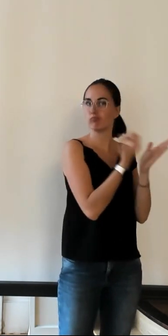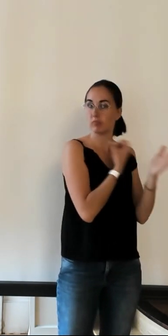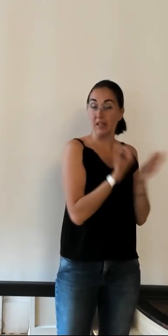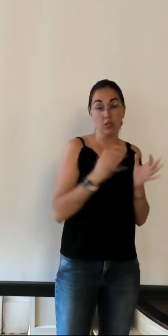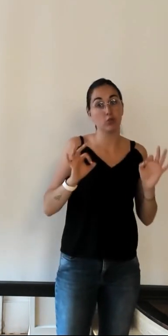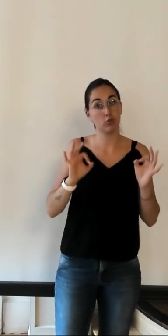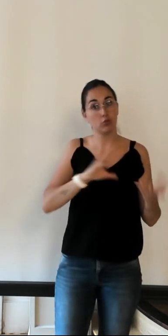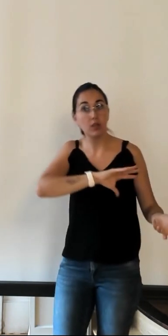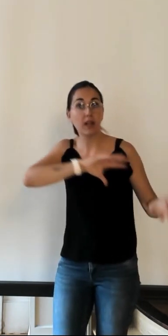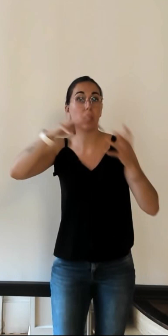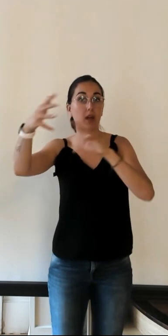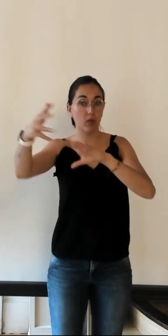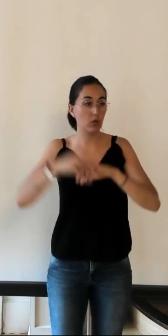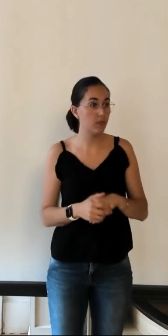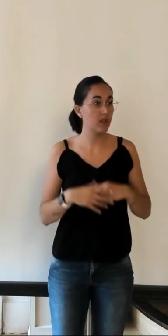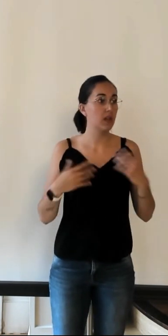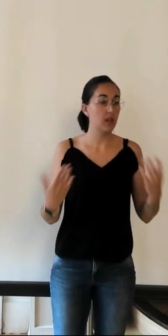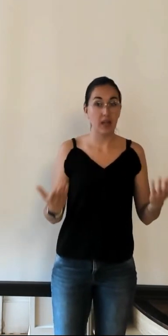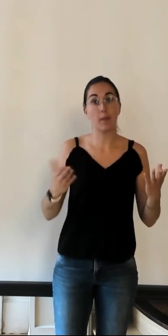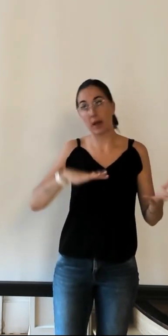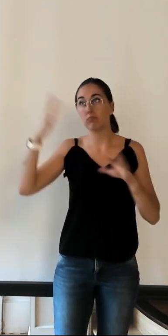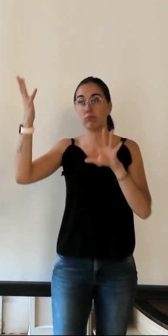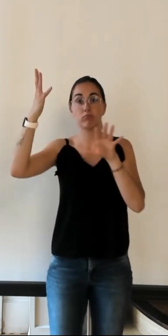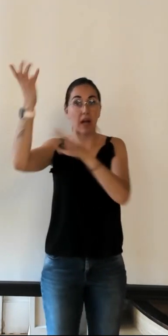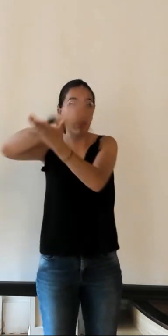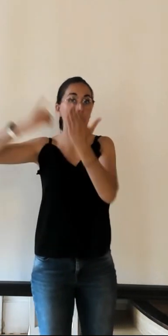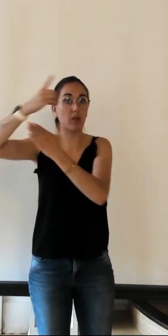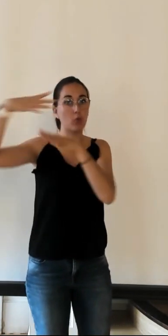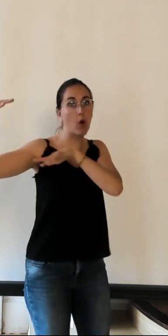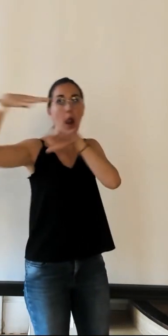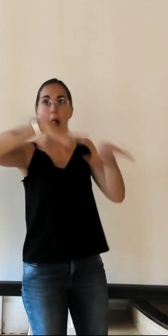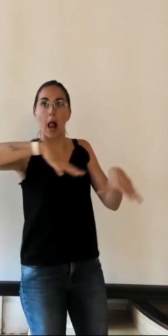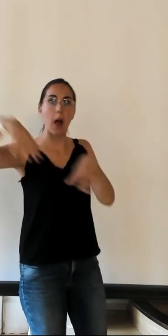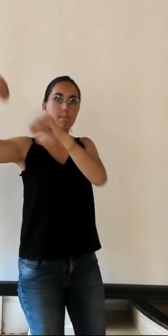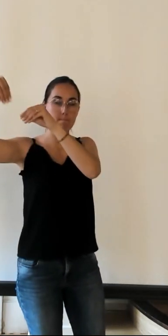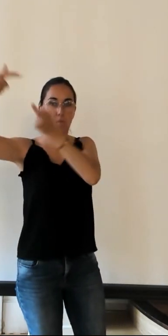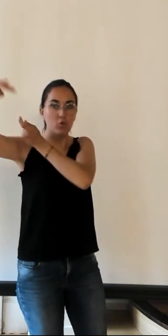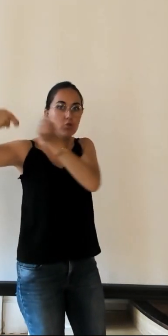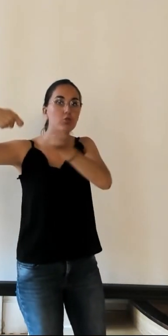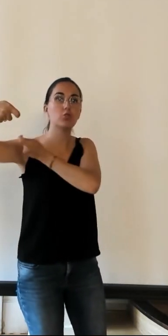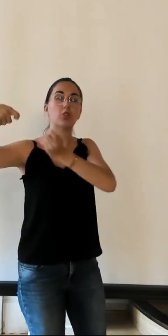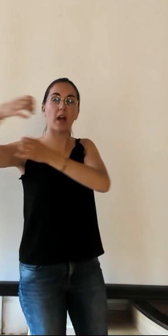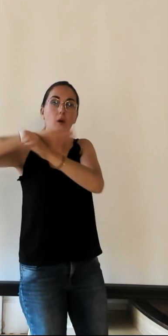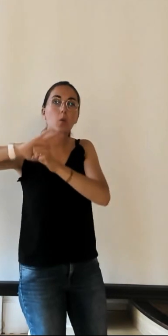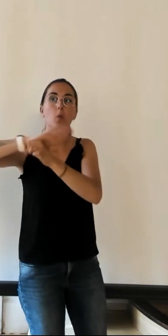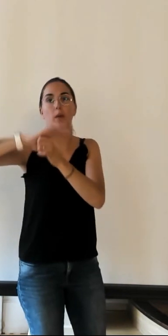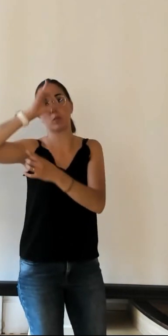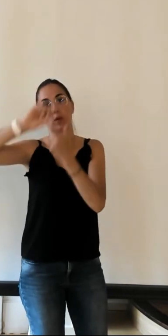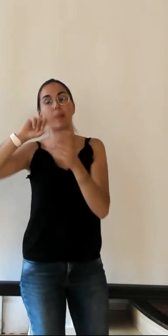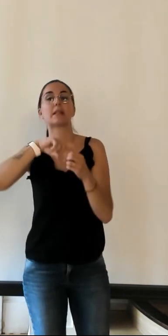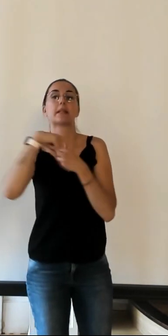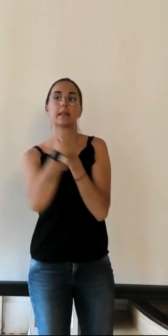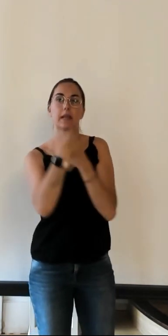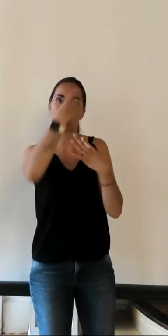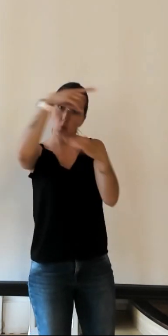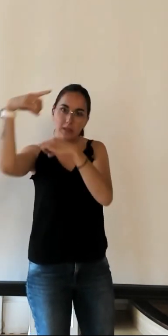évolué pour une prise totale par le département sur l'ensemble de la gestion de ces syndicats d'initiative et